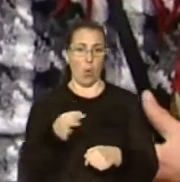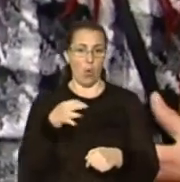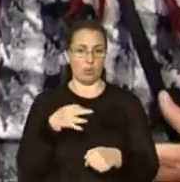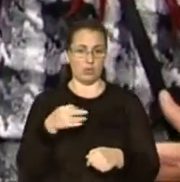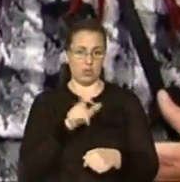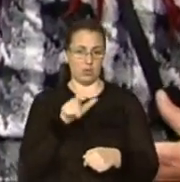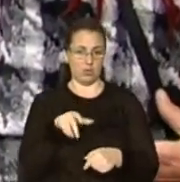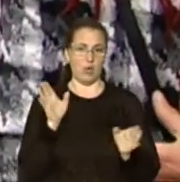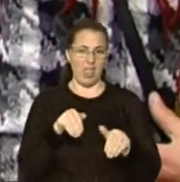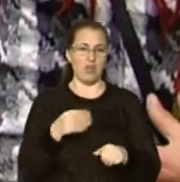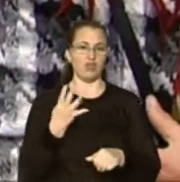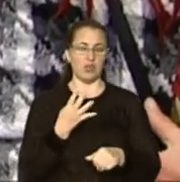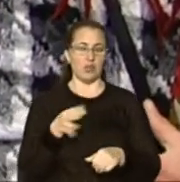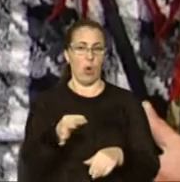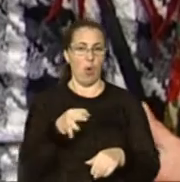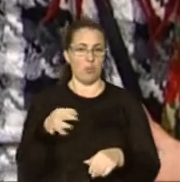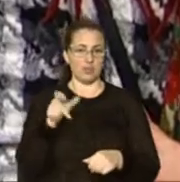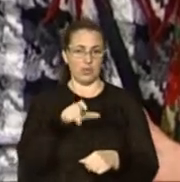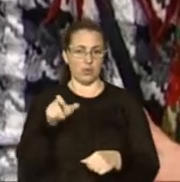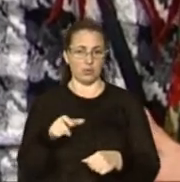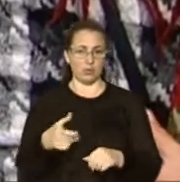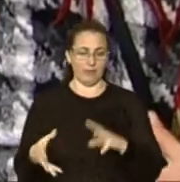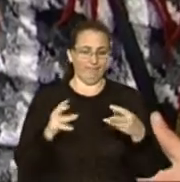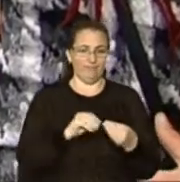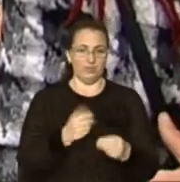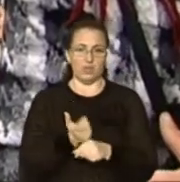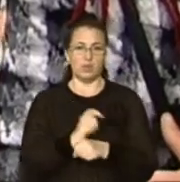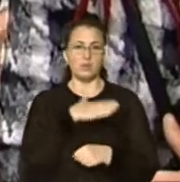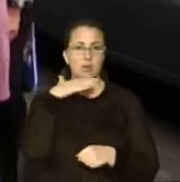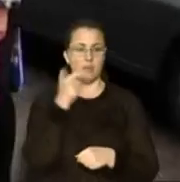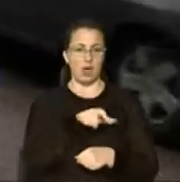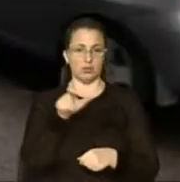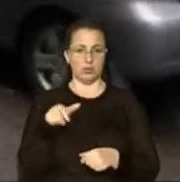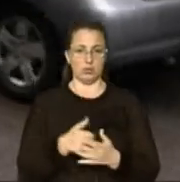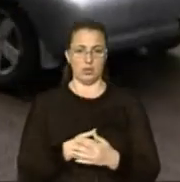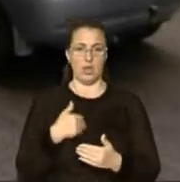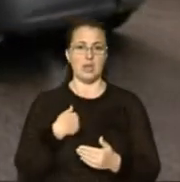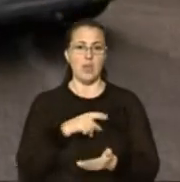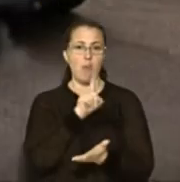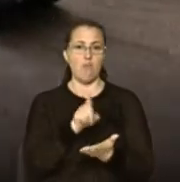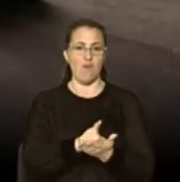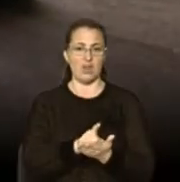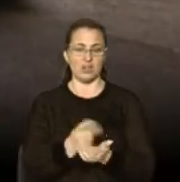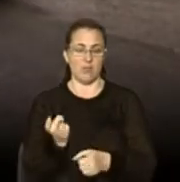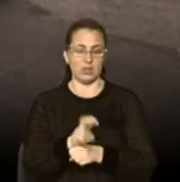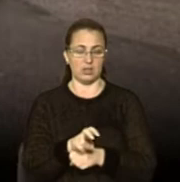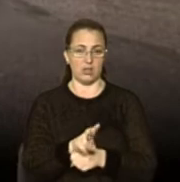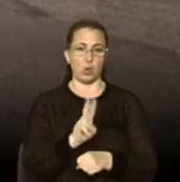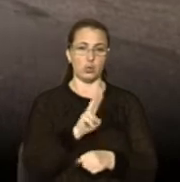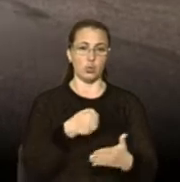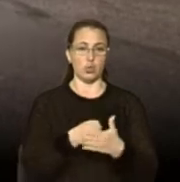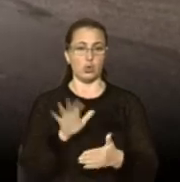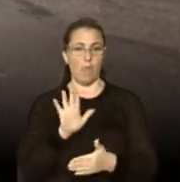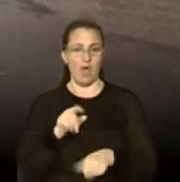навіть чотирьох областей, виходить дуже багато людей. Я повинна сюди явитися з другої до п